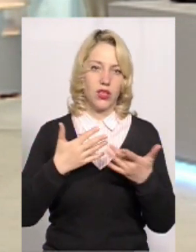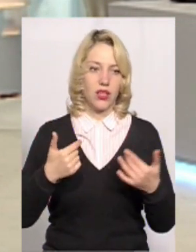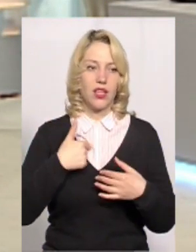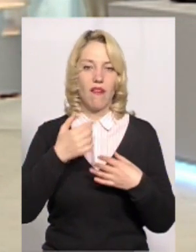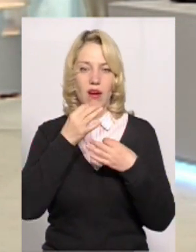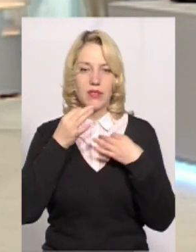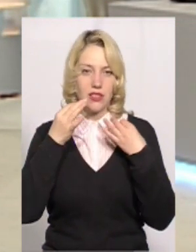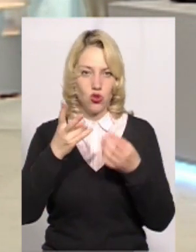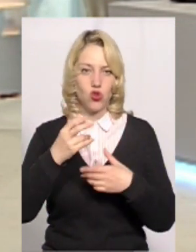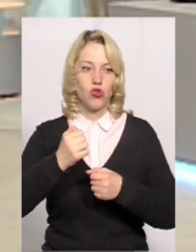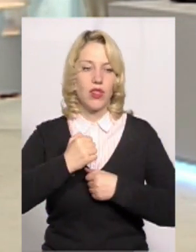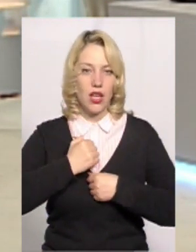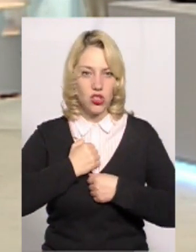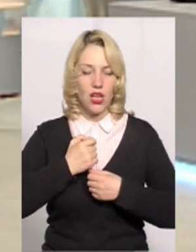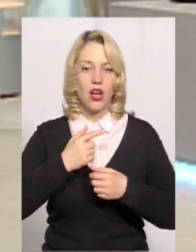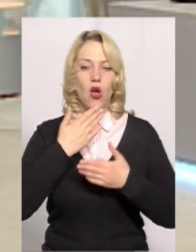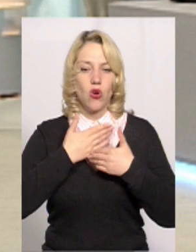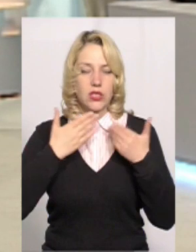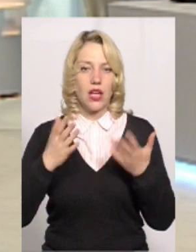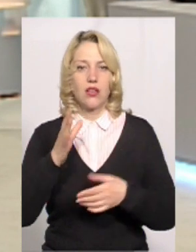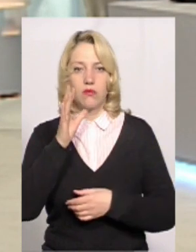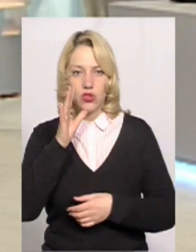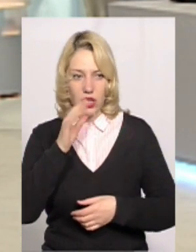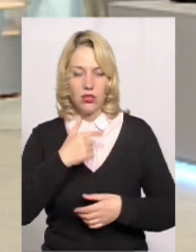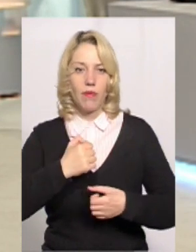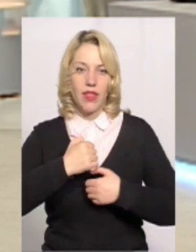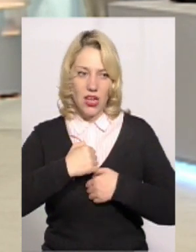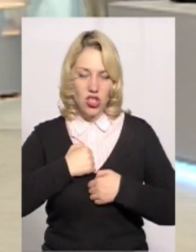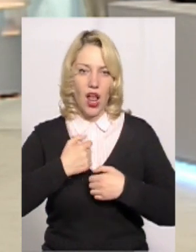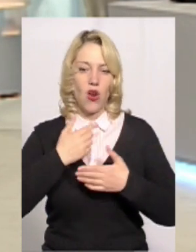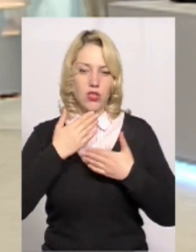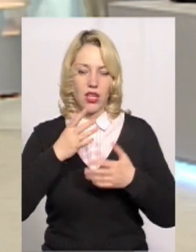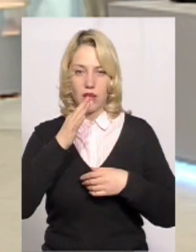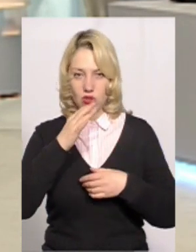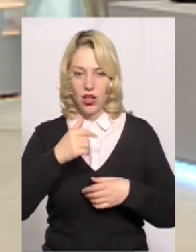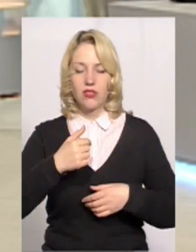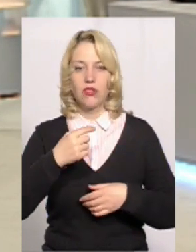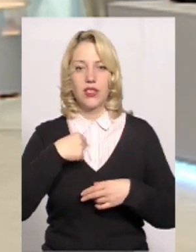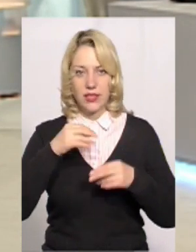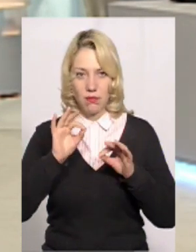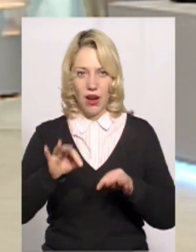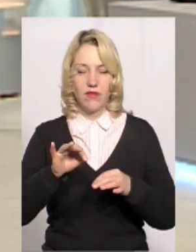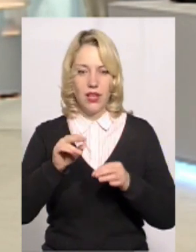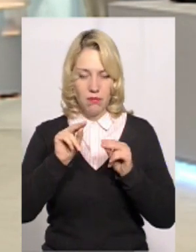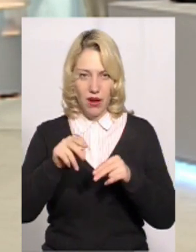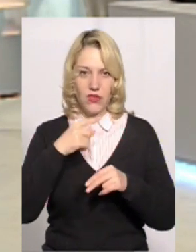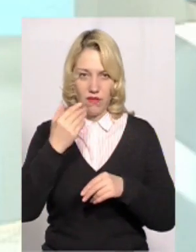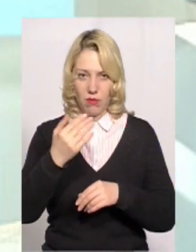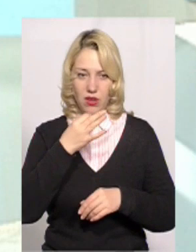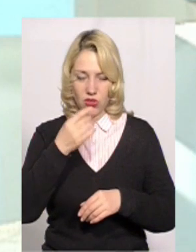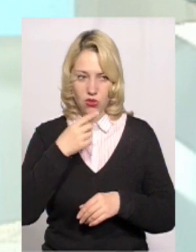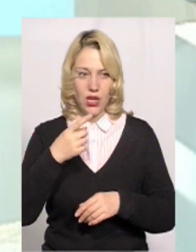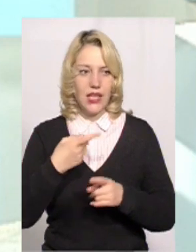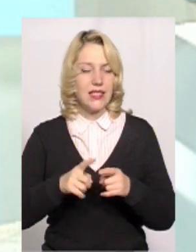скажу, що, на жаль, останнім часом, на жаль, справді, я це кажу, останнім часом. Це не тільки,